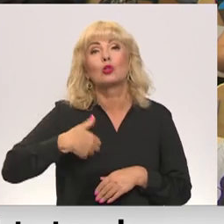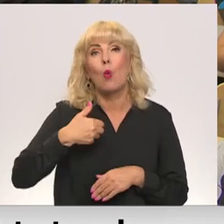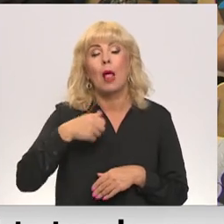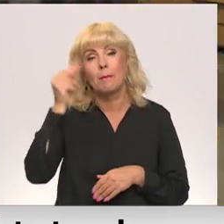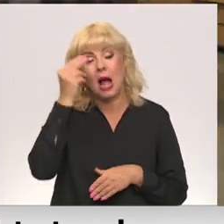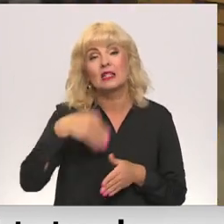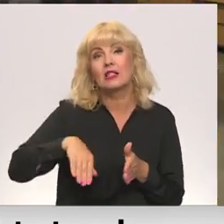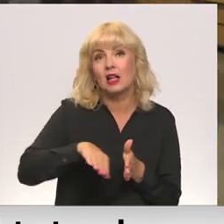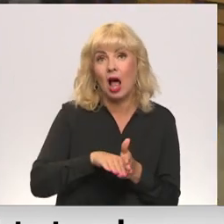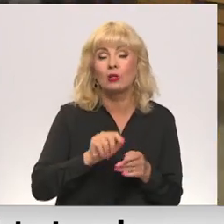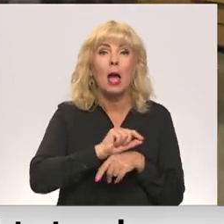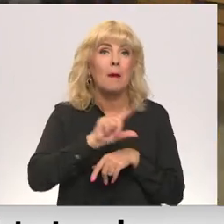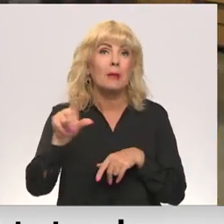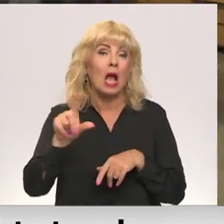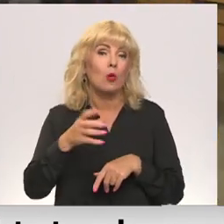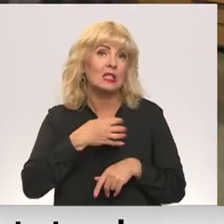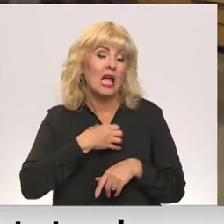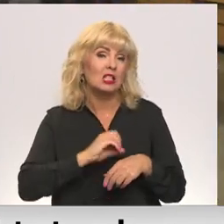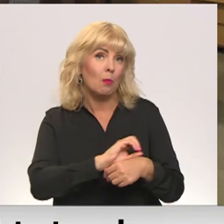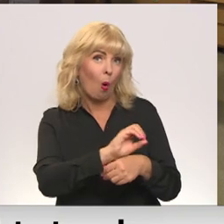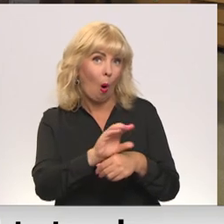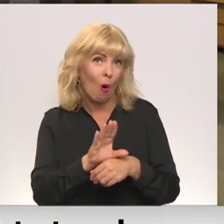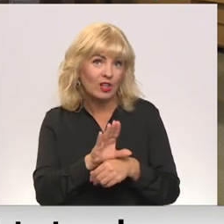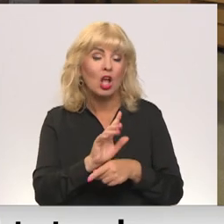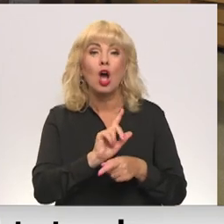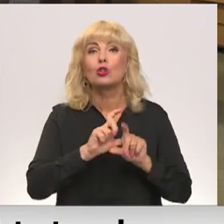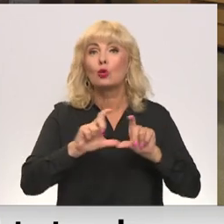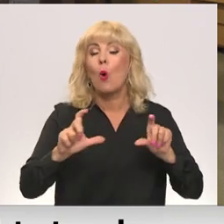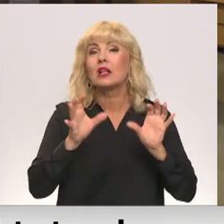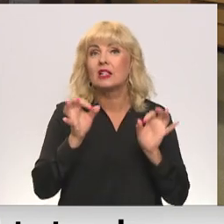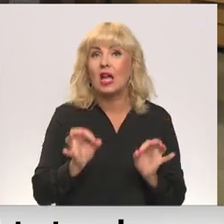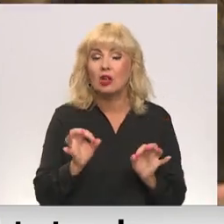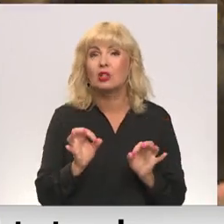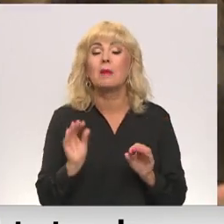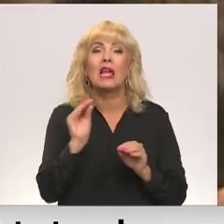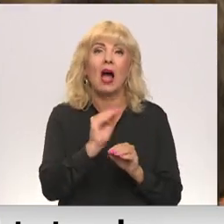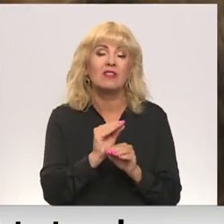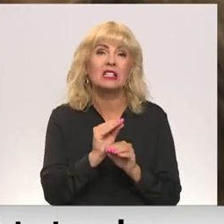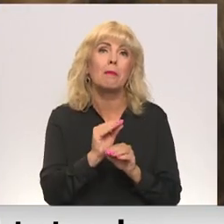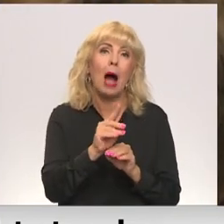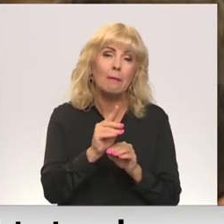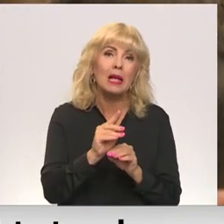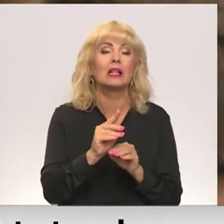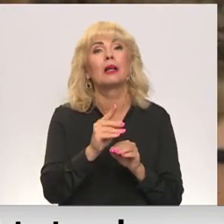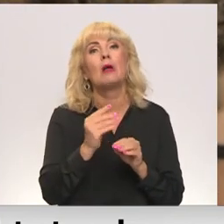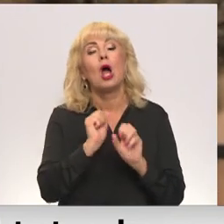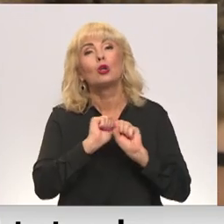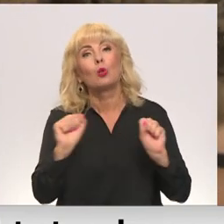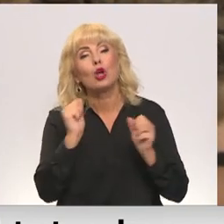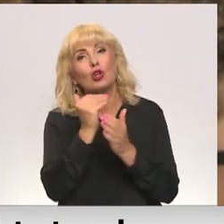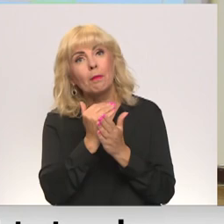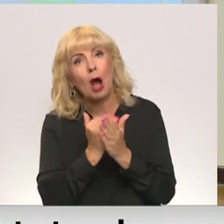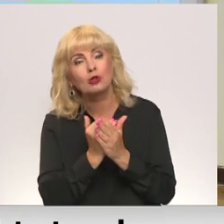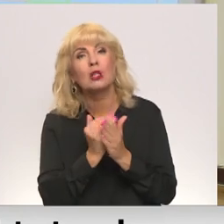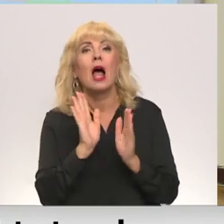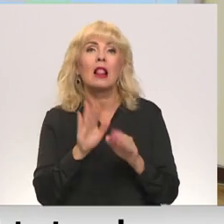klātienē, taču, bijaukot saslimstībā ar COVID-19, skolām būs tiesības ievies papildus pasākumus risku mazināšanā vai izlaicīgas